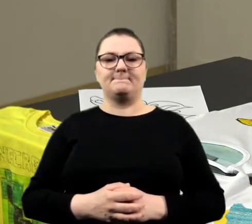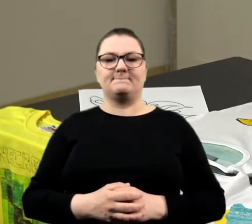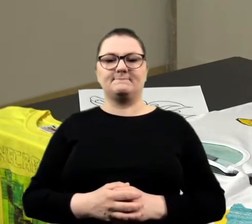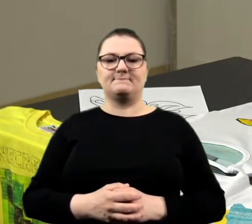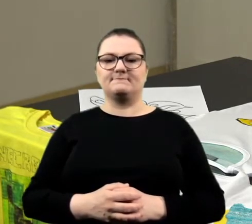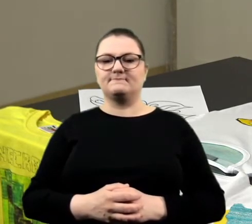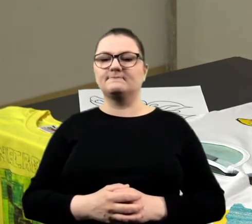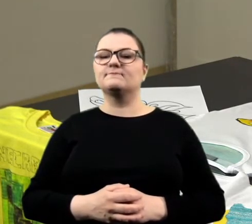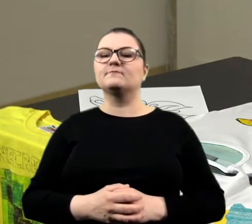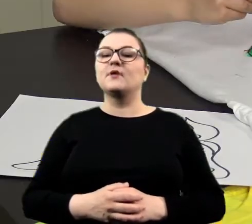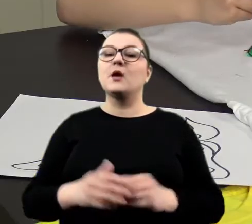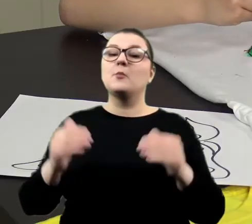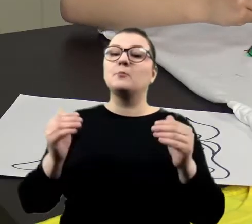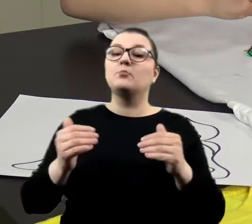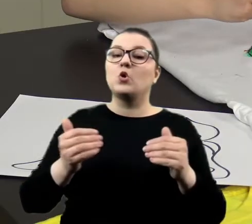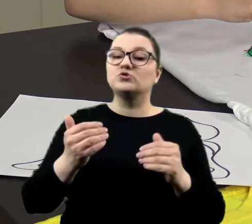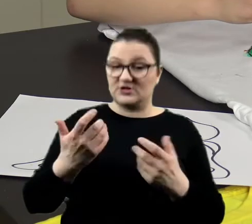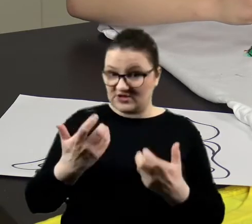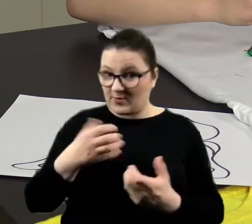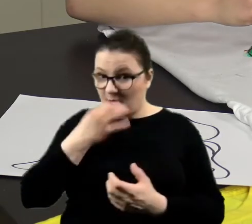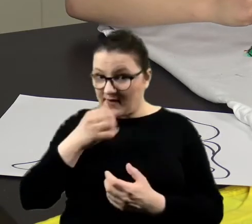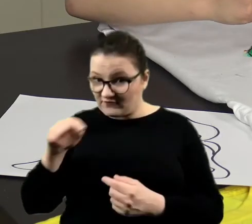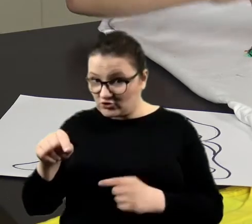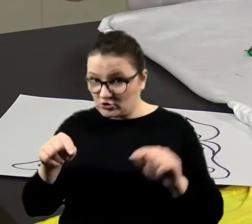No, może tutaj chciałaś poprawić chyba.